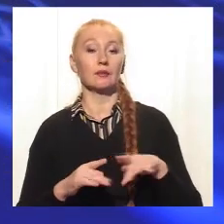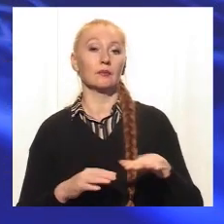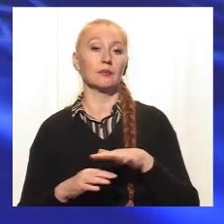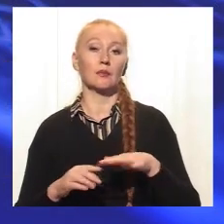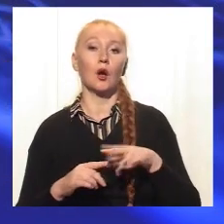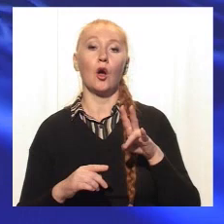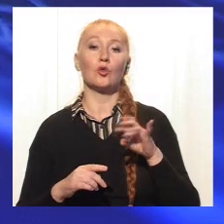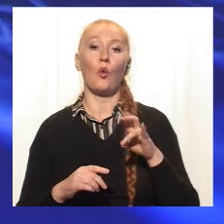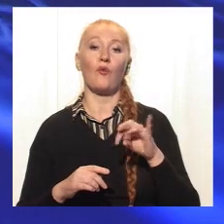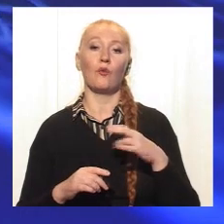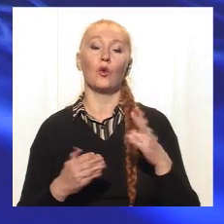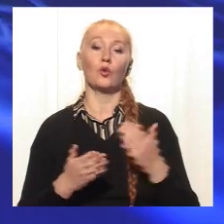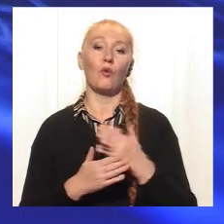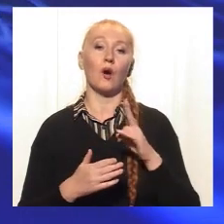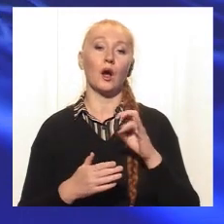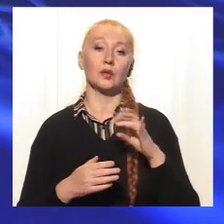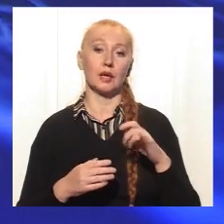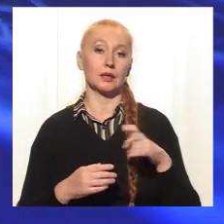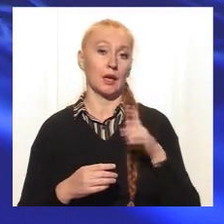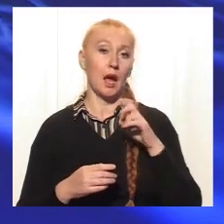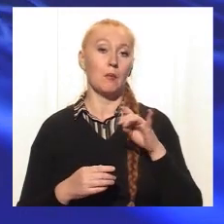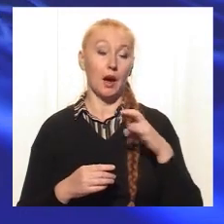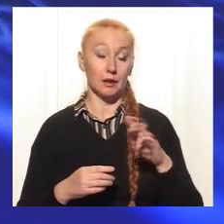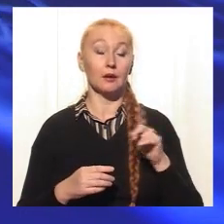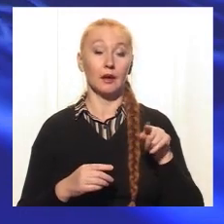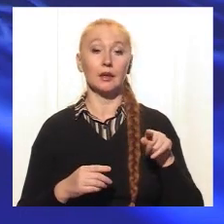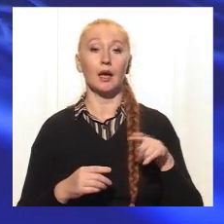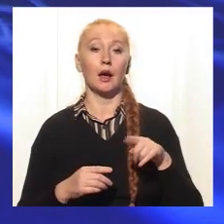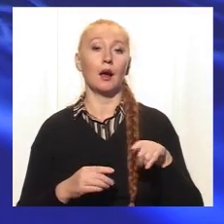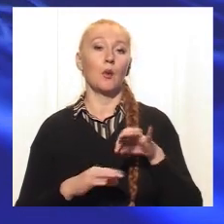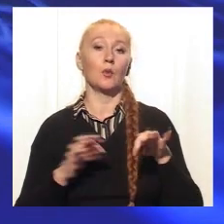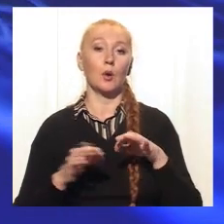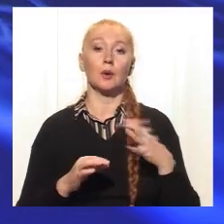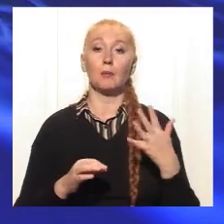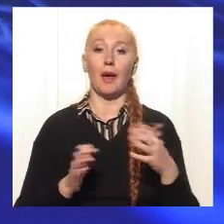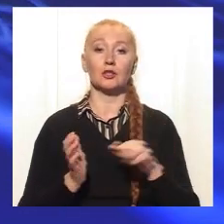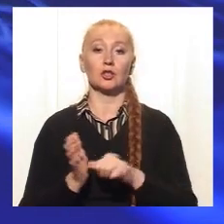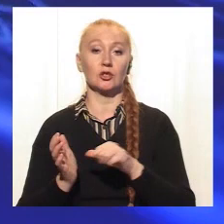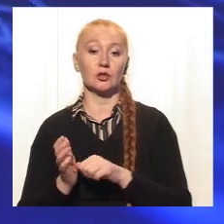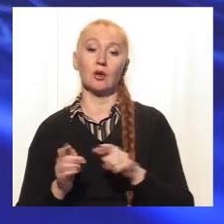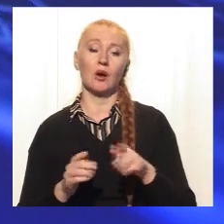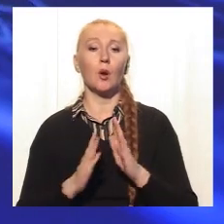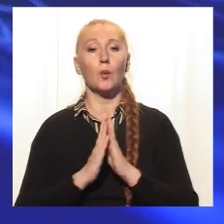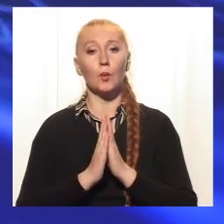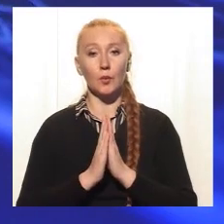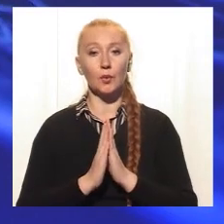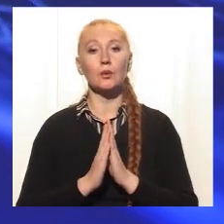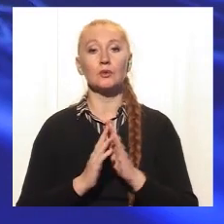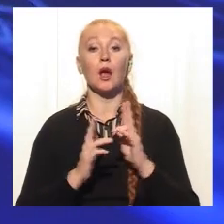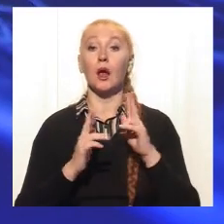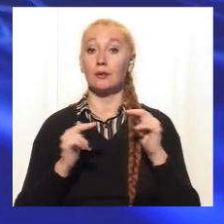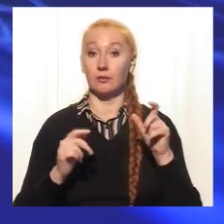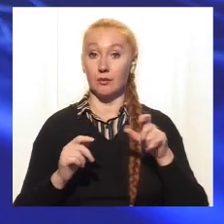майданчик на Окадатському парку. І цей проєкт номер 566, я дуже прошу, дуже прошу